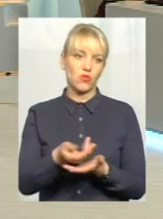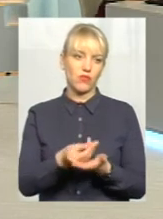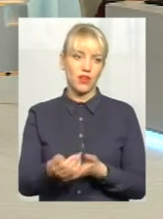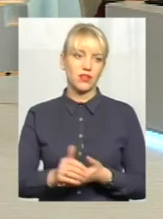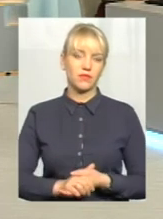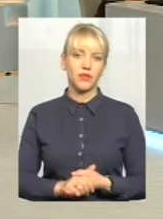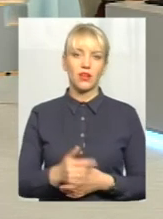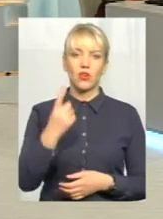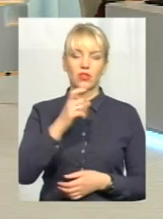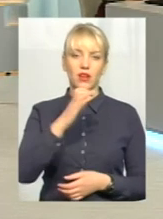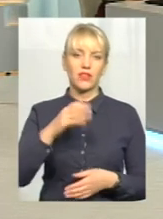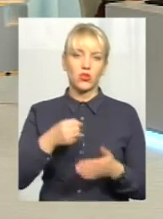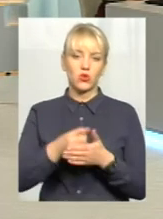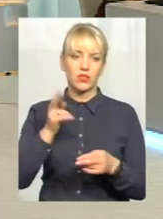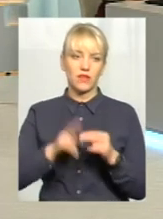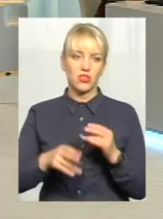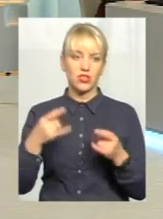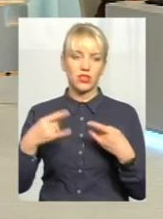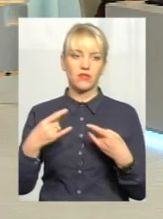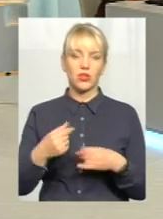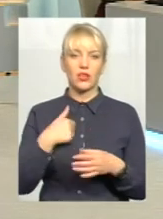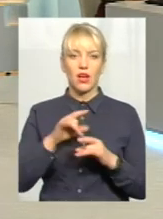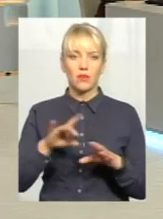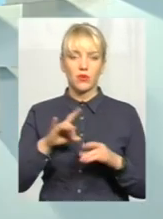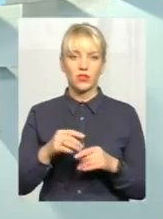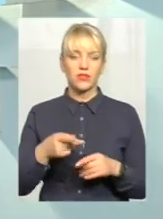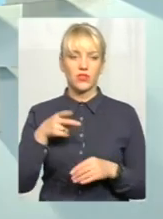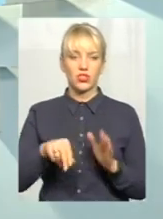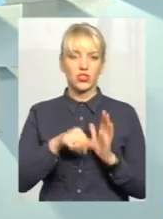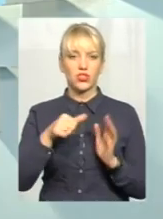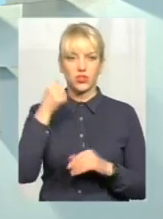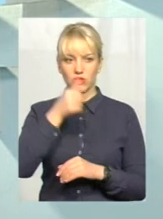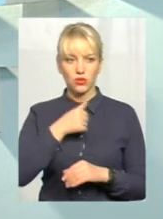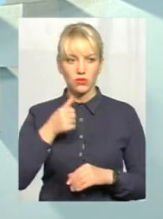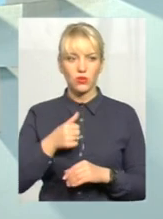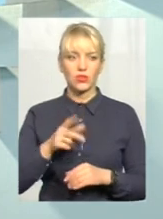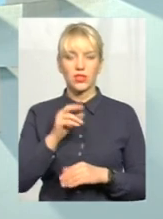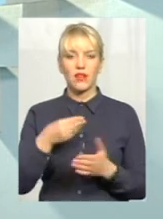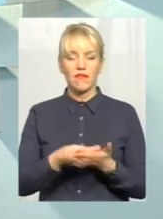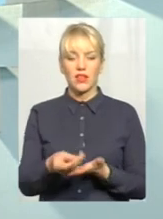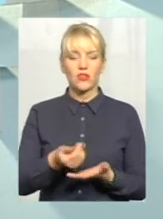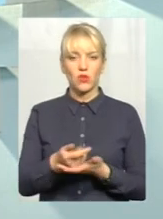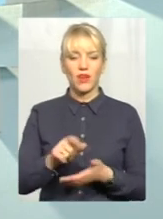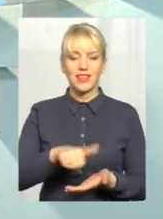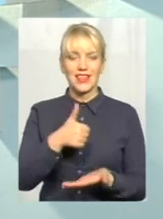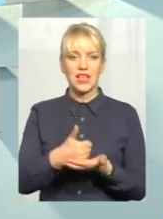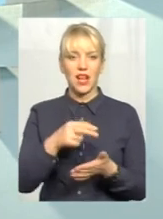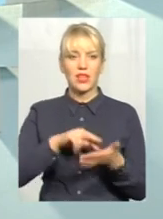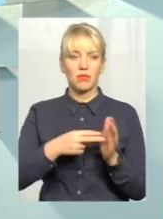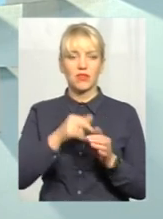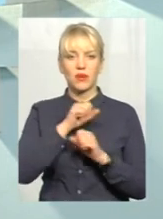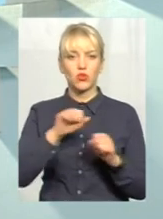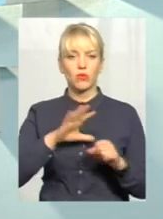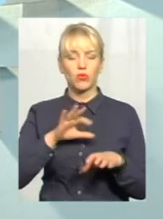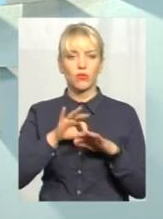вам дякую. У нас одна хвилинка до завершення ефіру. Я поясню. В 2016 році фінансування генеральних планів не можна було